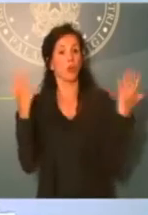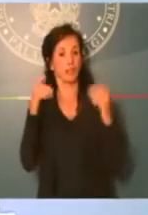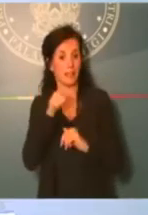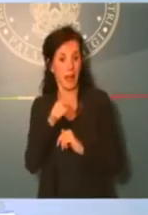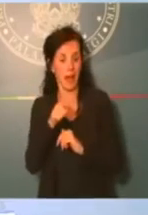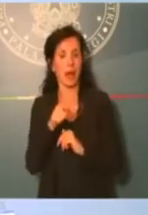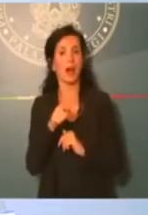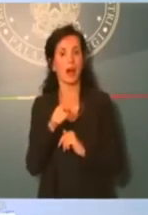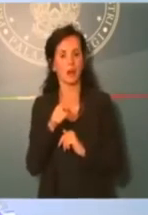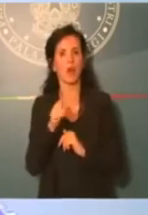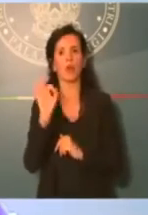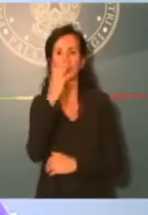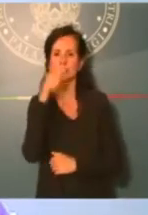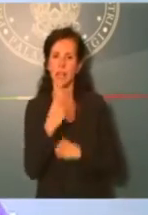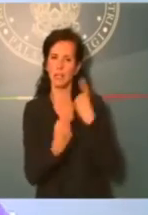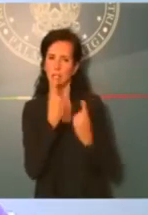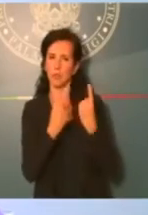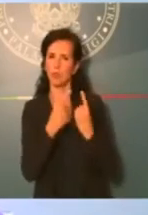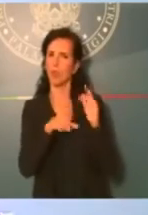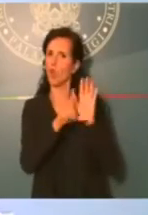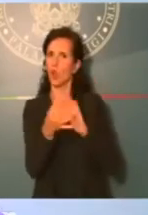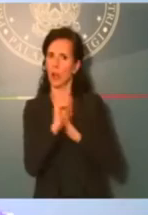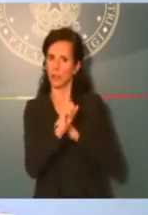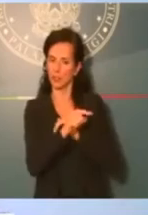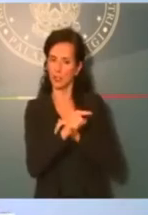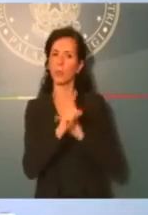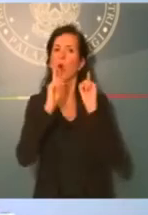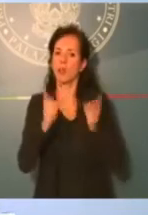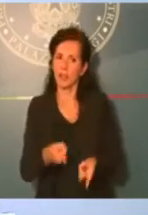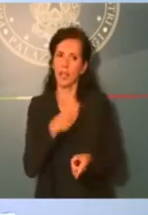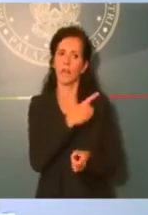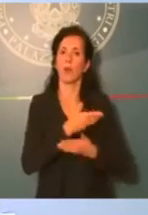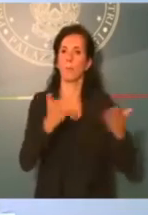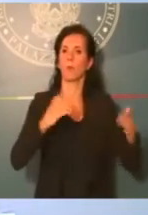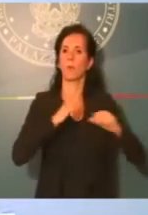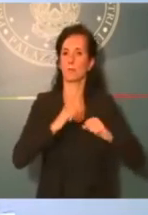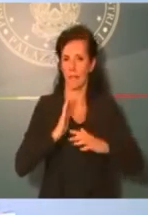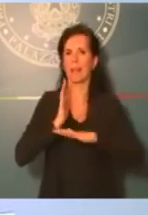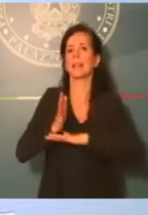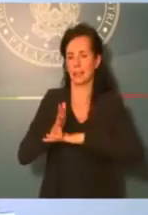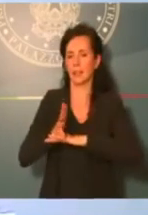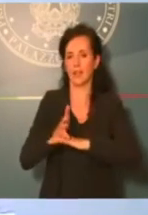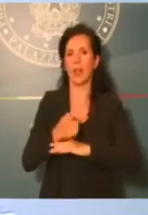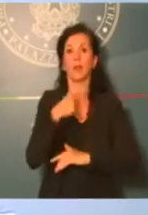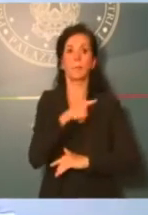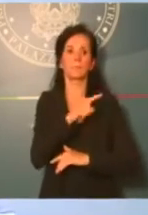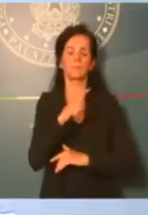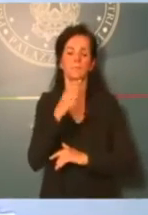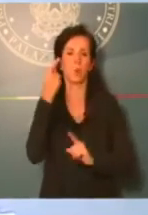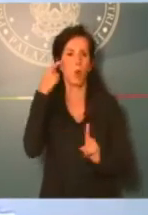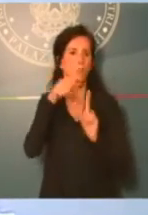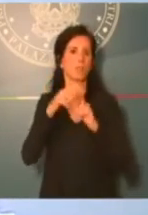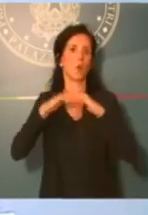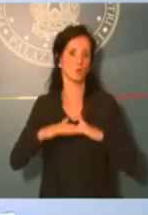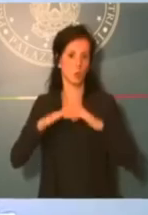illegittimo ci sarà sempre la possibilità da parte della pubblica amministrazione di intervenire in autotutela. Ha ricordato anche le procedure